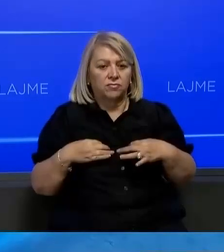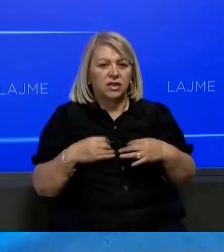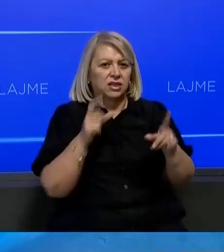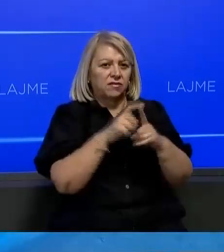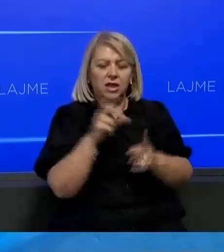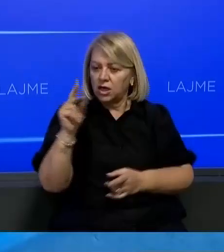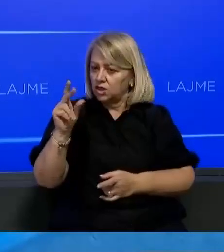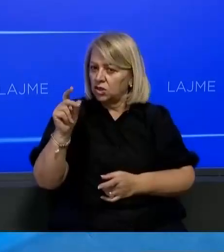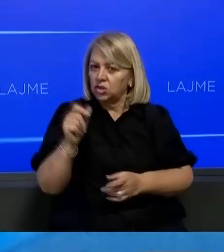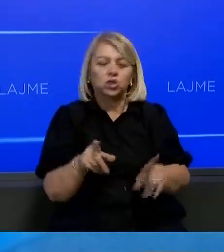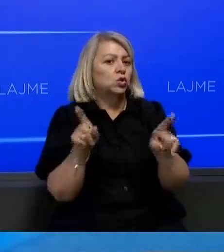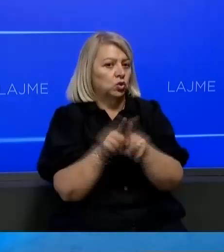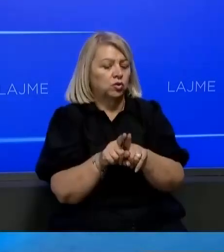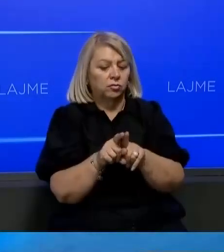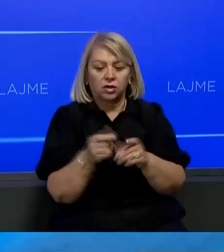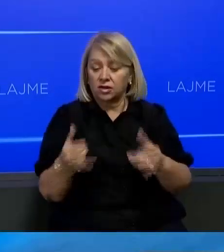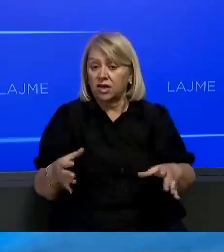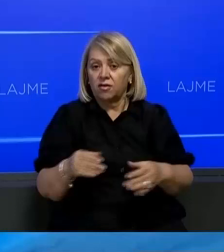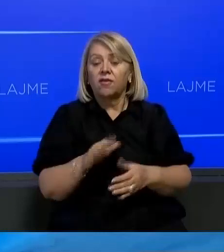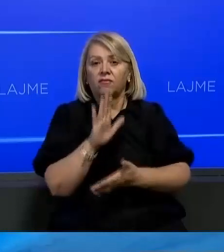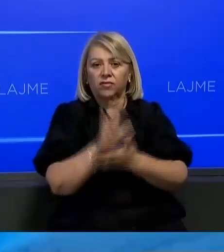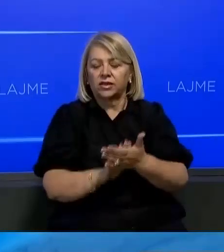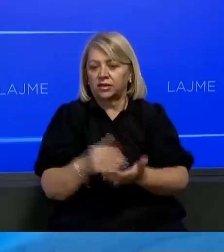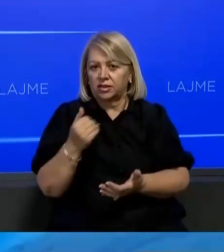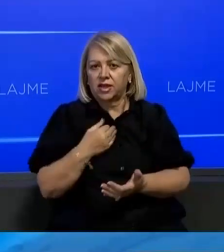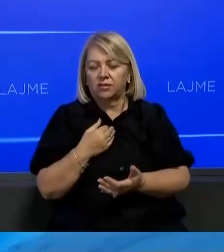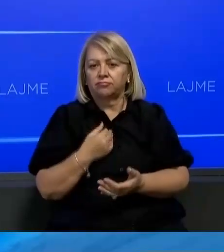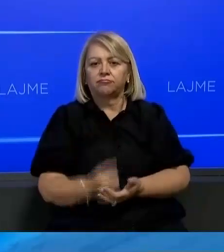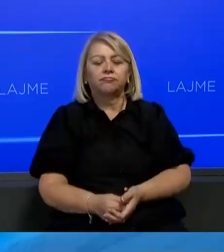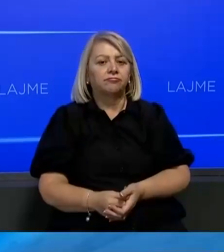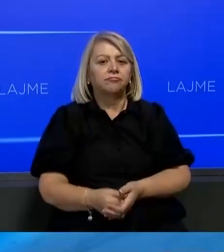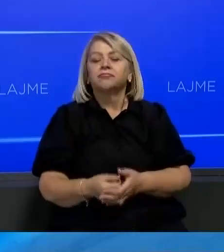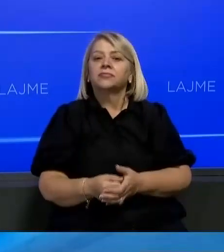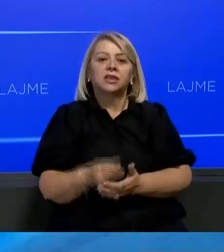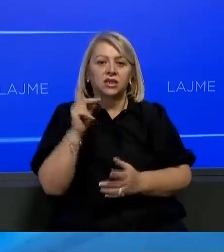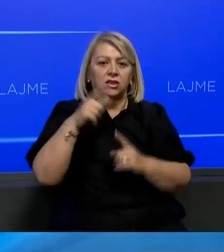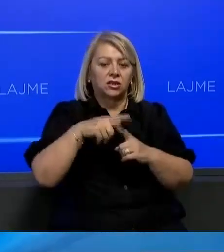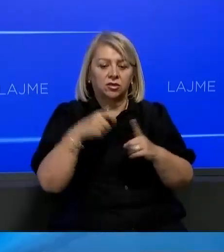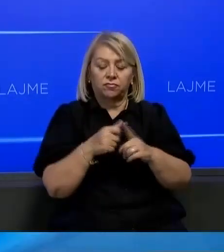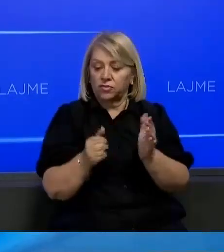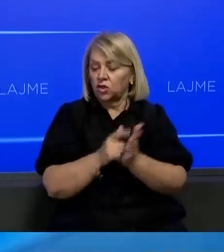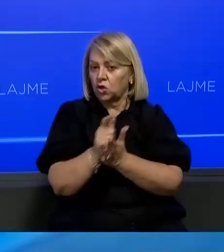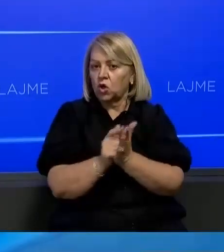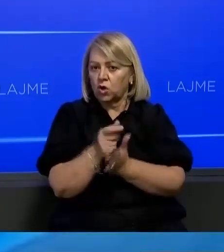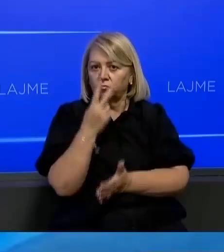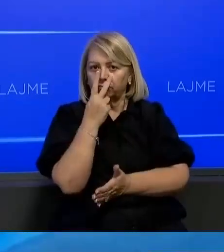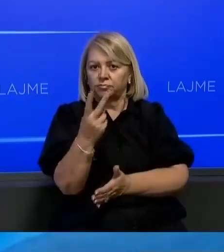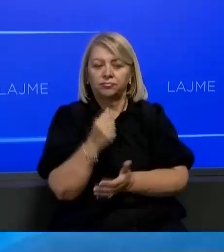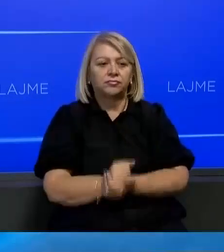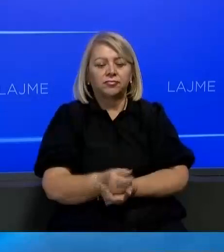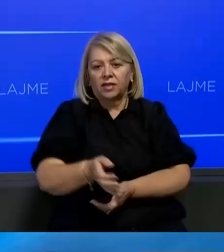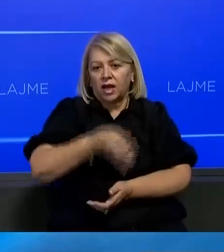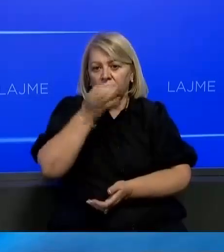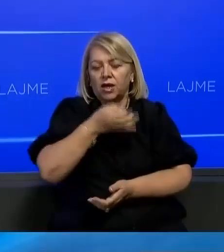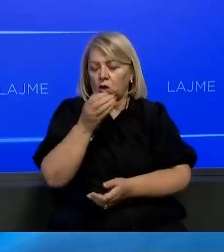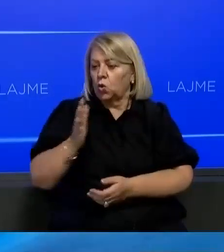Gegja dhe siguresh të sapot njës konferenca ne do të transmitojmë drejt për drejt. Endërko, ju sieli një blok me lajme